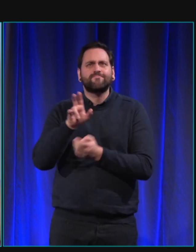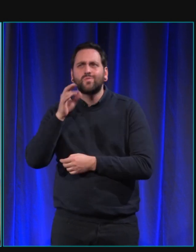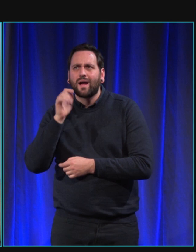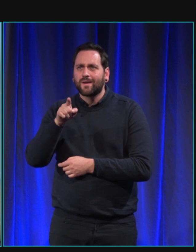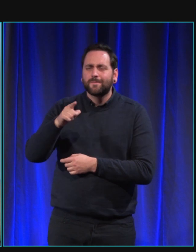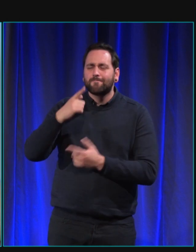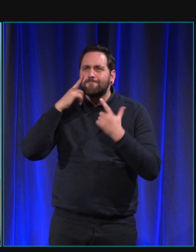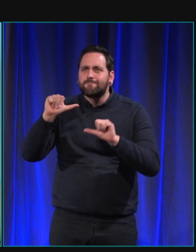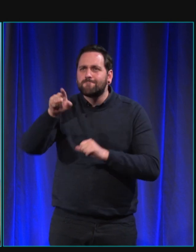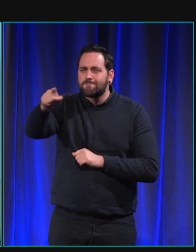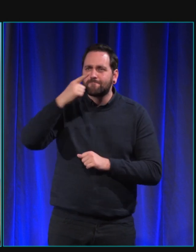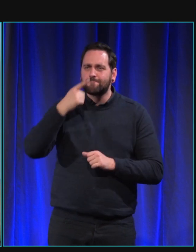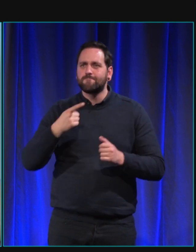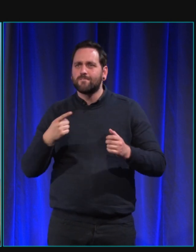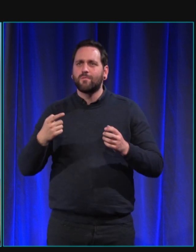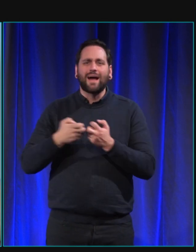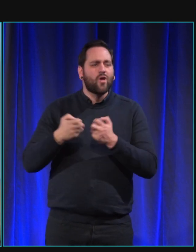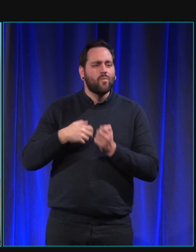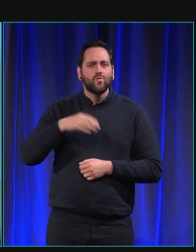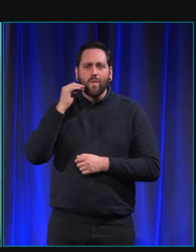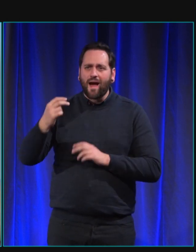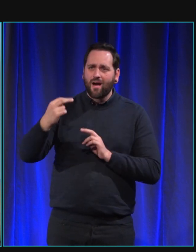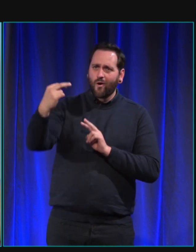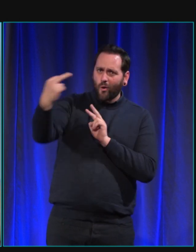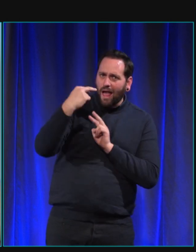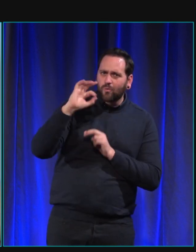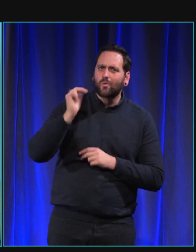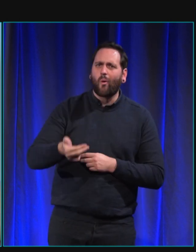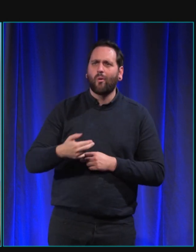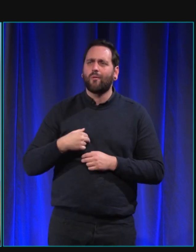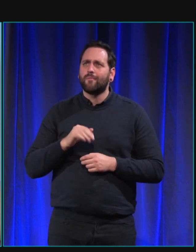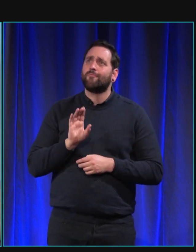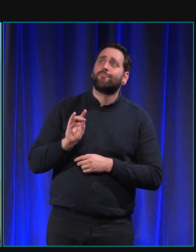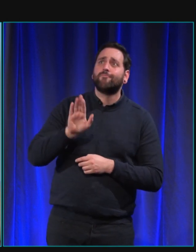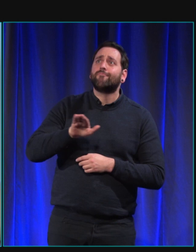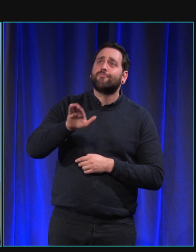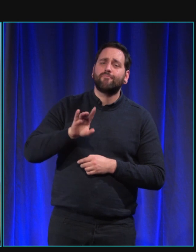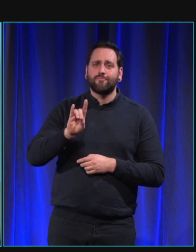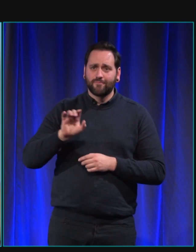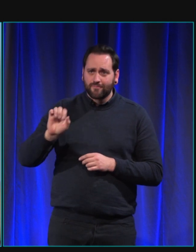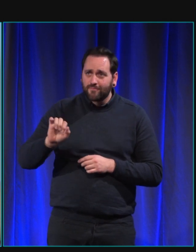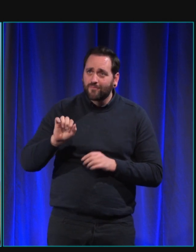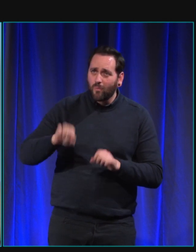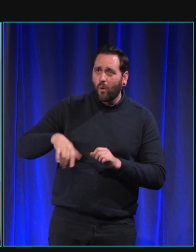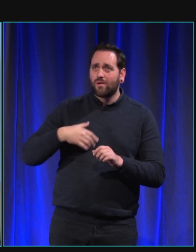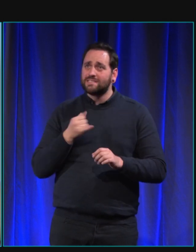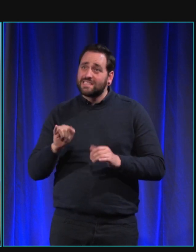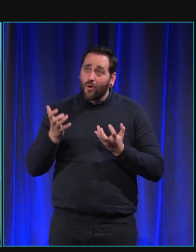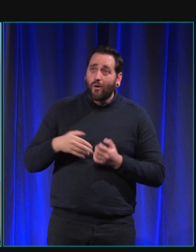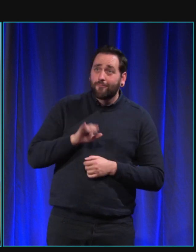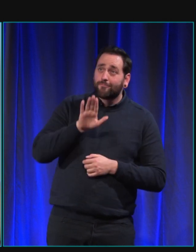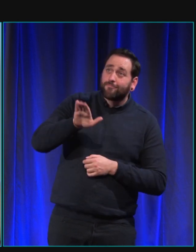attentionnels, de regarder si nous sommes attentifs à eux ou non, et d'ajuster leurs comportements en conséquence.